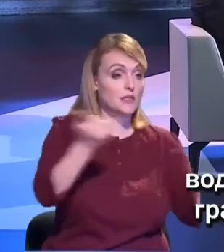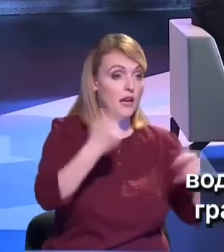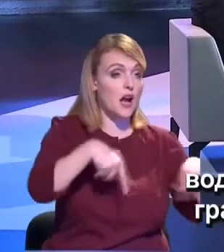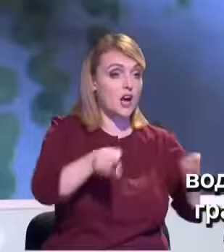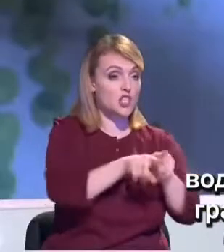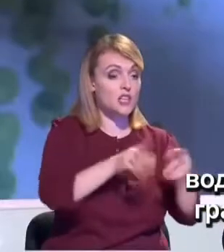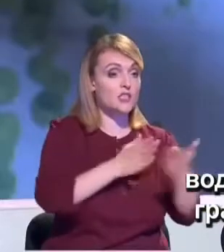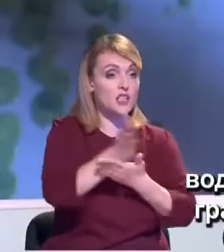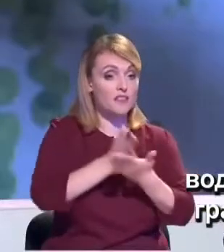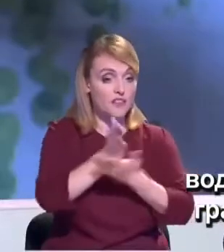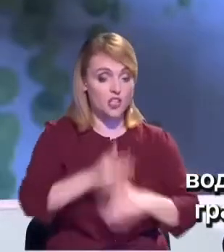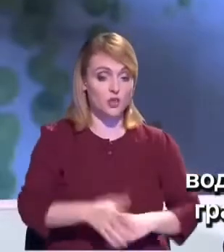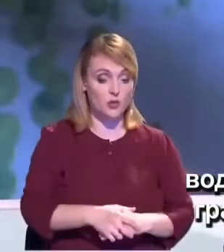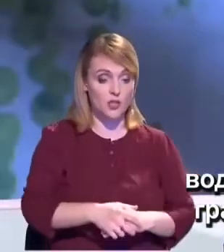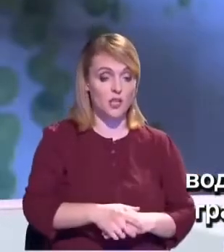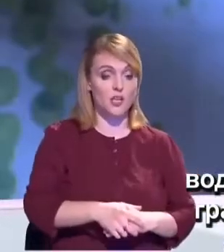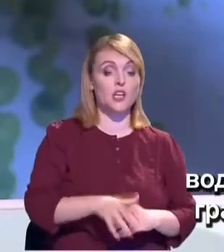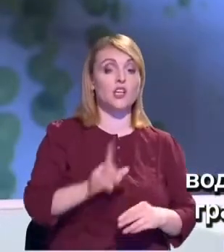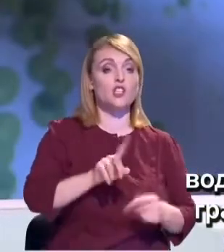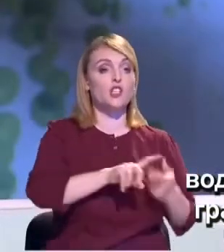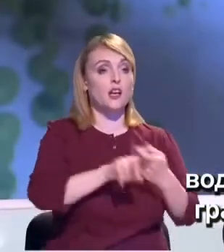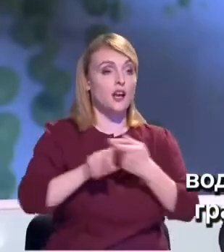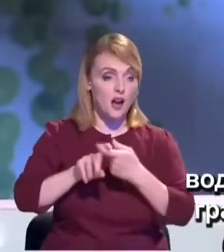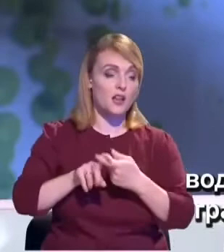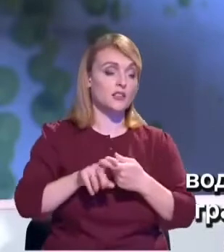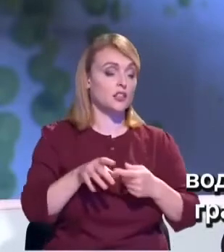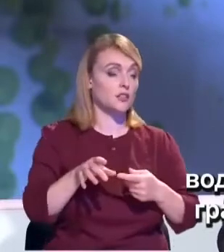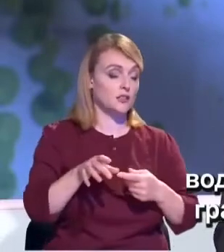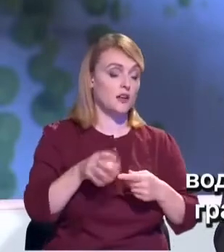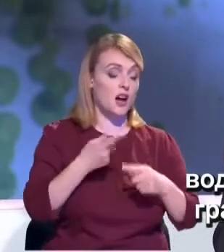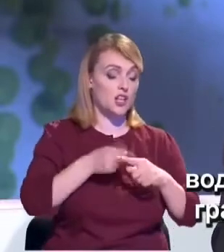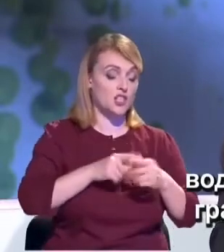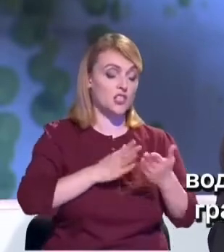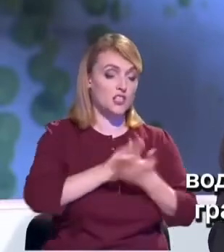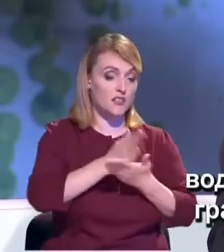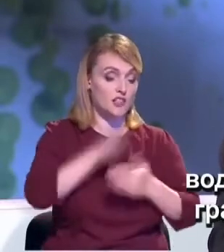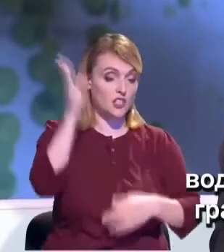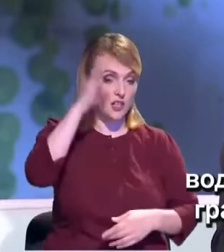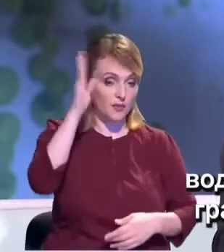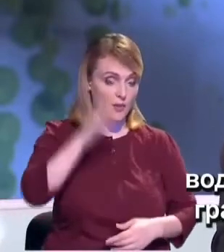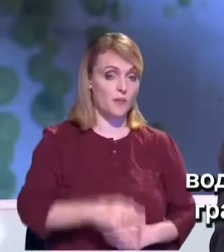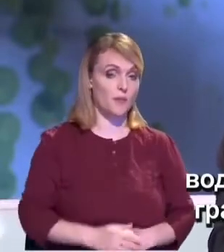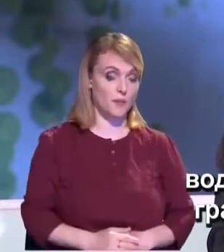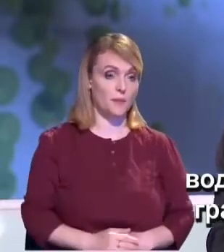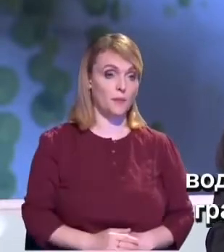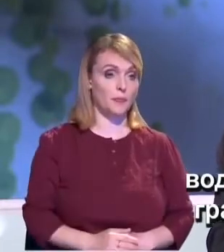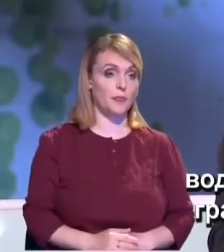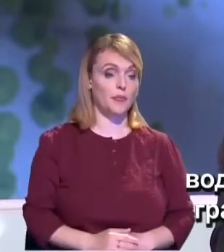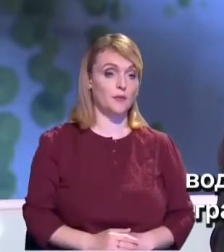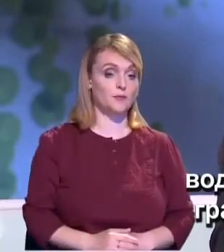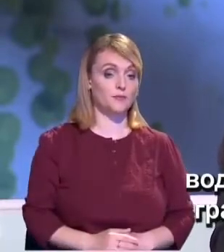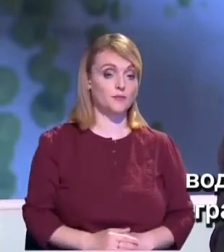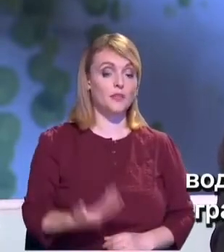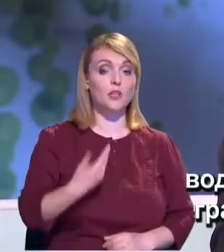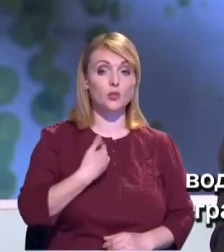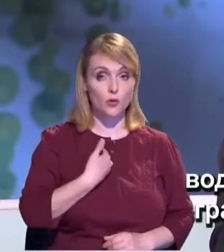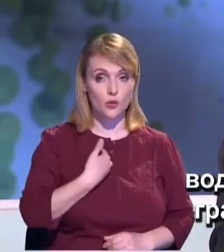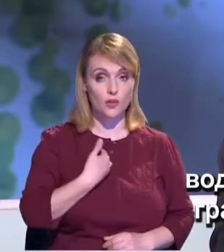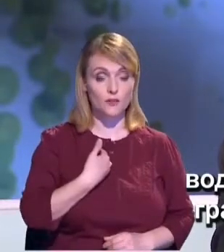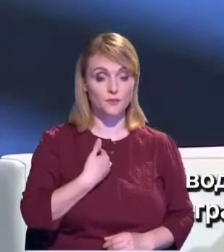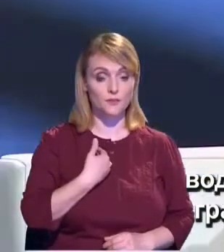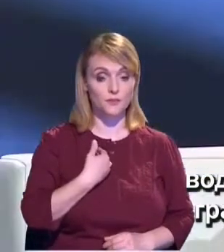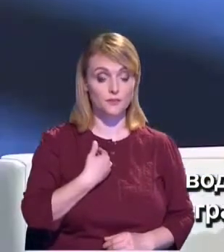în domeniul aprofuzionării cu apă, cât și a canalizarei. Noi, ca